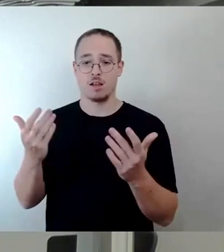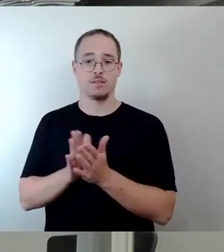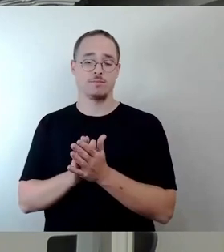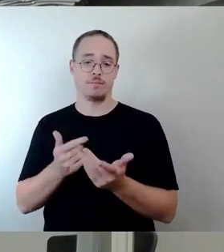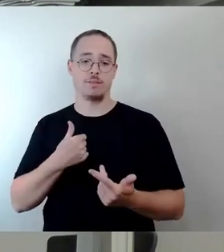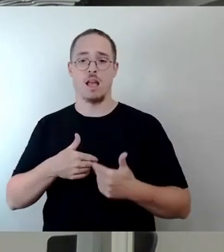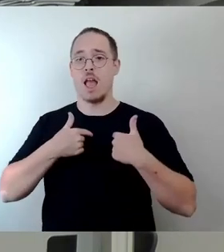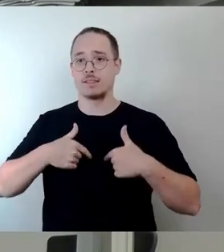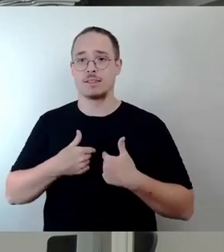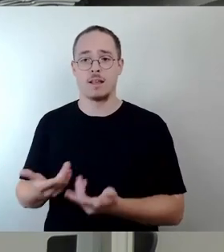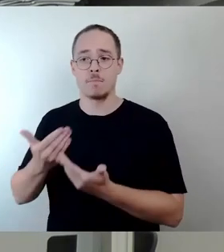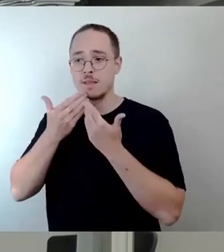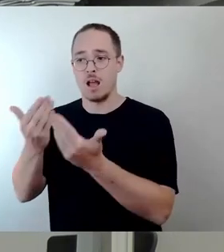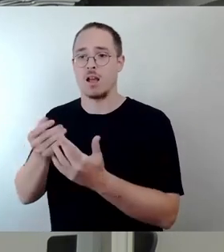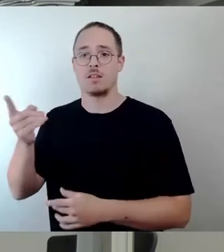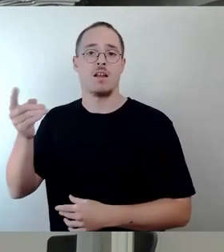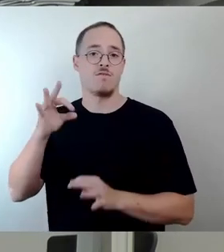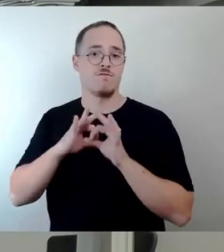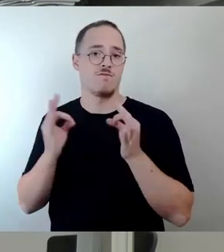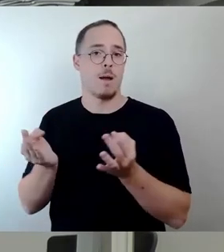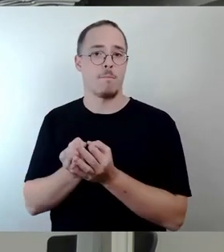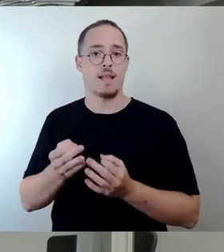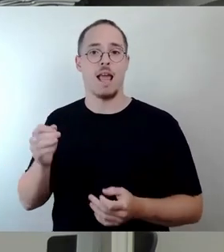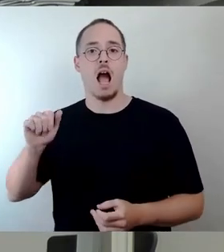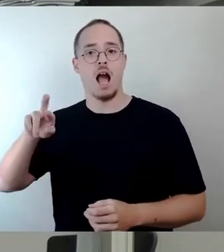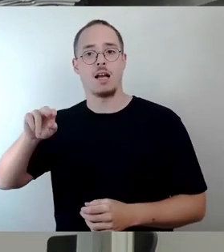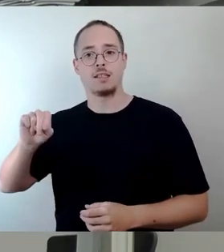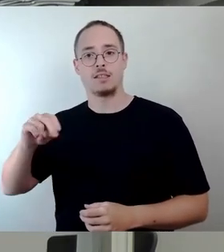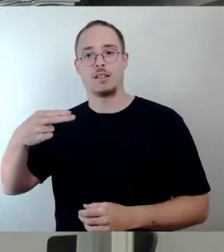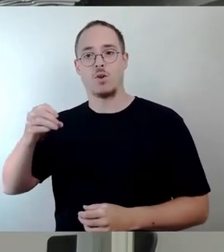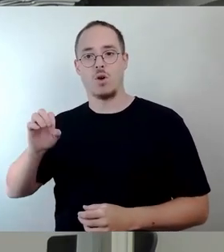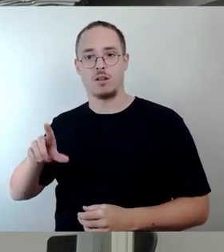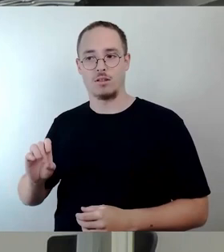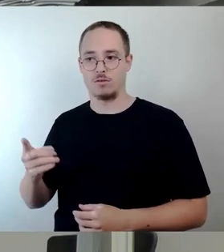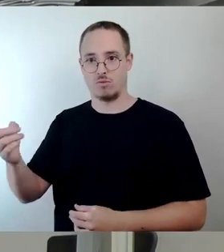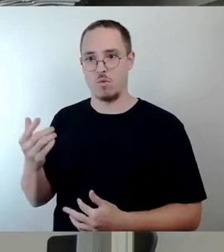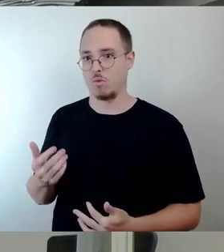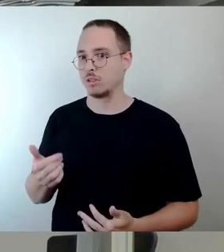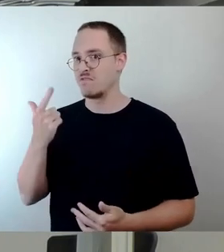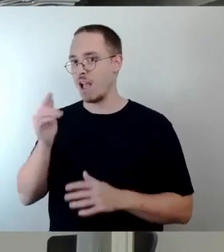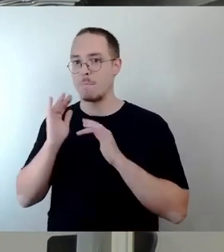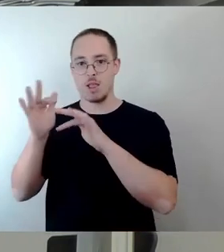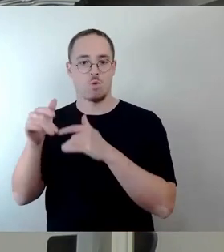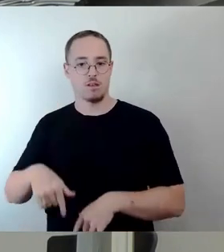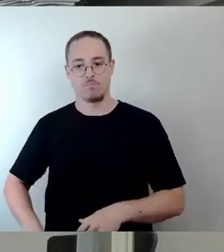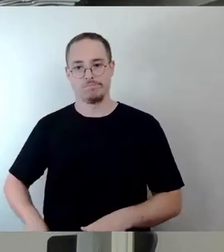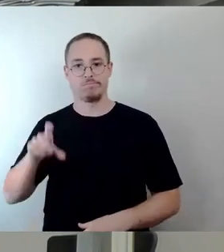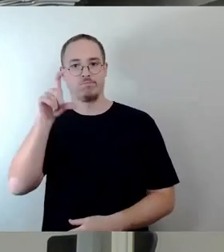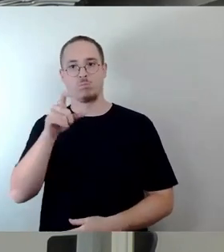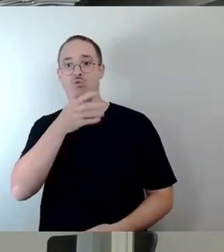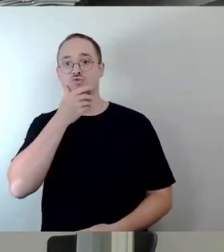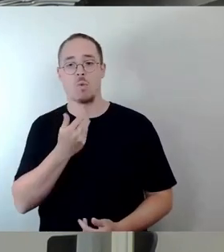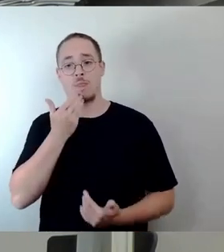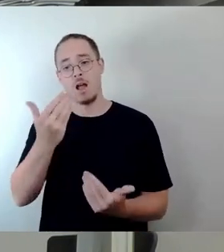die Familie Arnold immer noch 2 Millionen an Dresden gibt. Das Haus der Brücke finden wir auch gut. Und wir unterstützen natürlich den Gedanken, das Kunsthaus da reinzubringen.